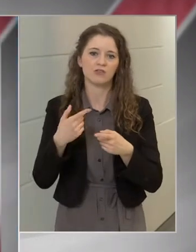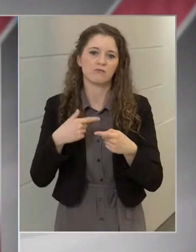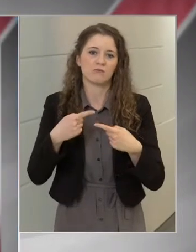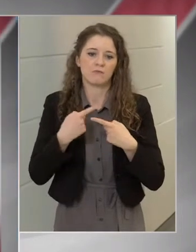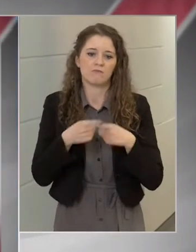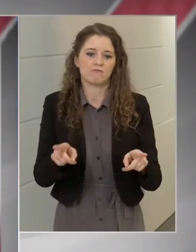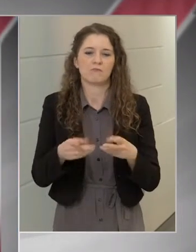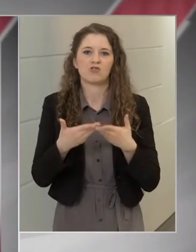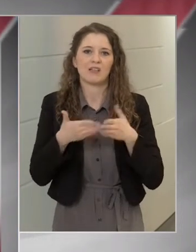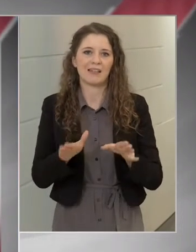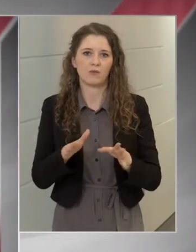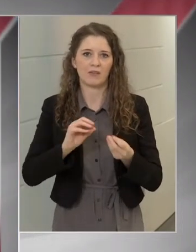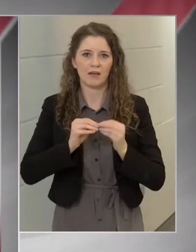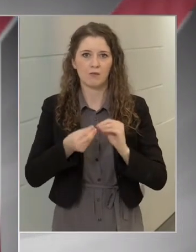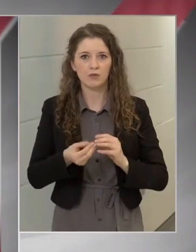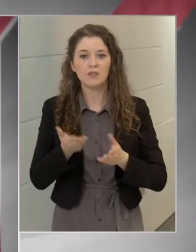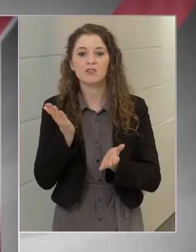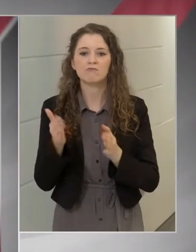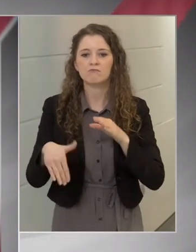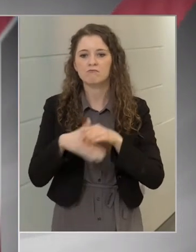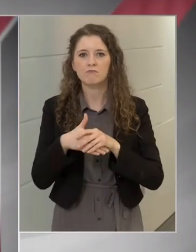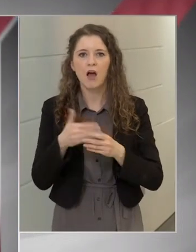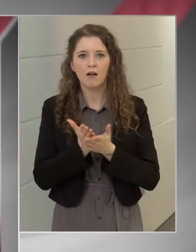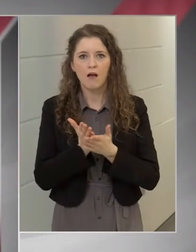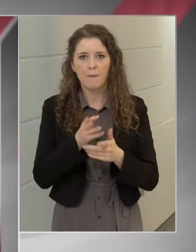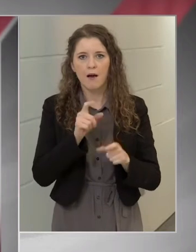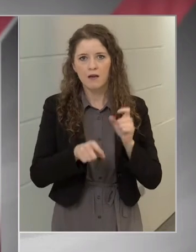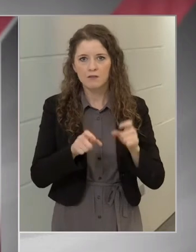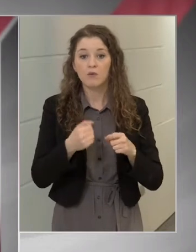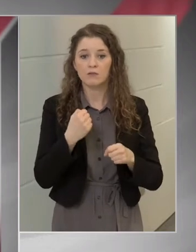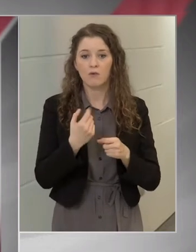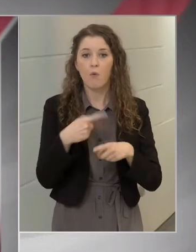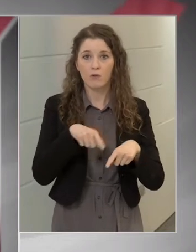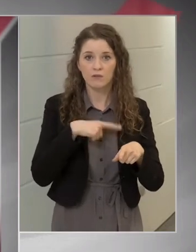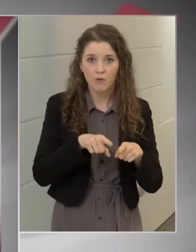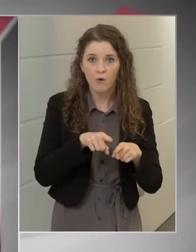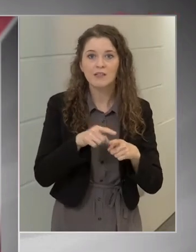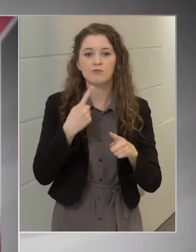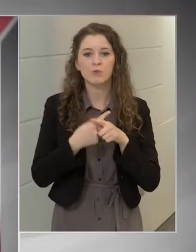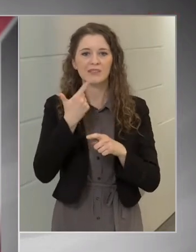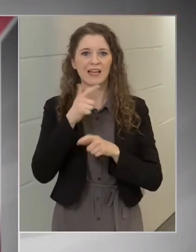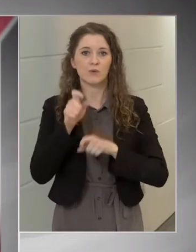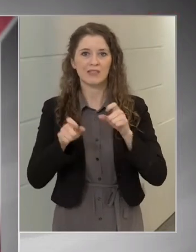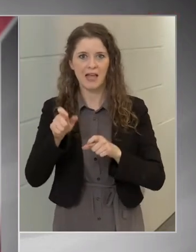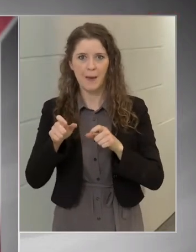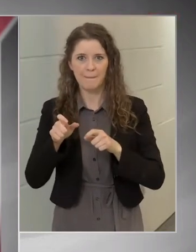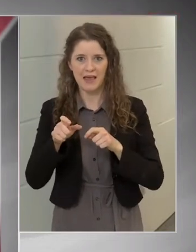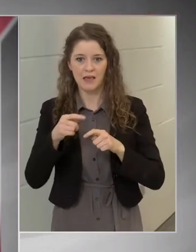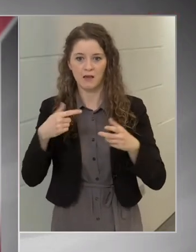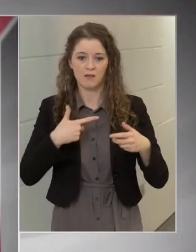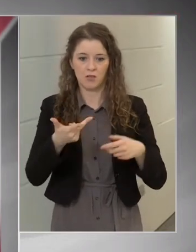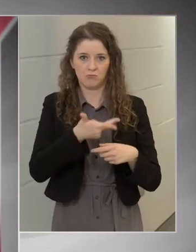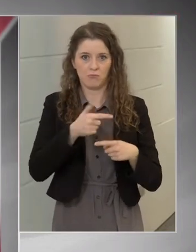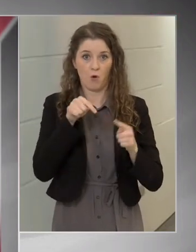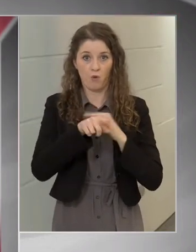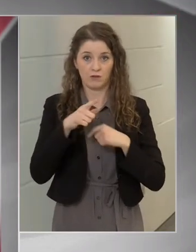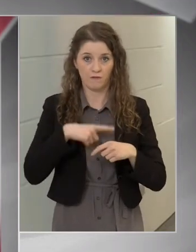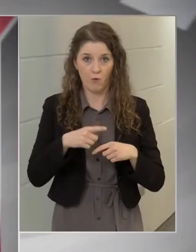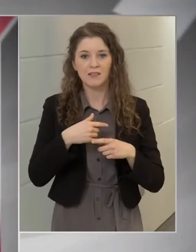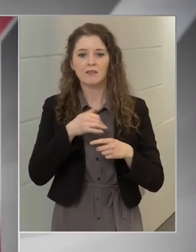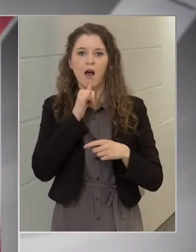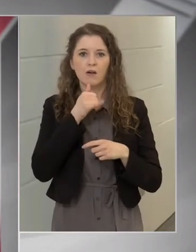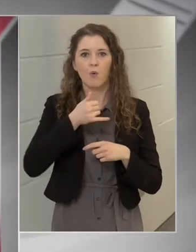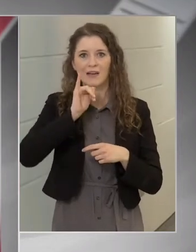ahol az alkalmazott, tartózkodott, illetve a rendőri ellenőrzés időpontjába két személy, akik szeszesítalt fogyasztottak. Mint